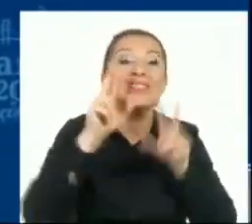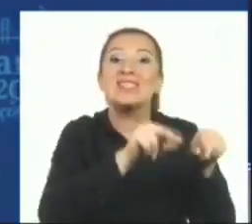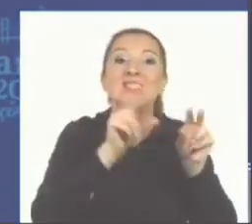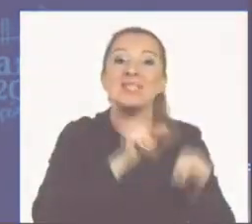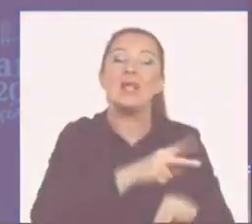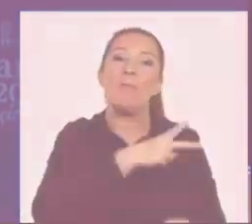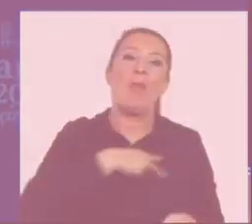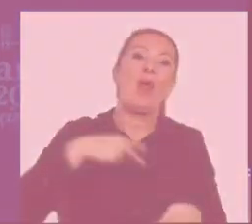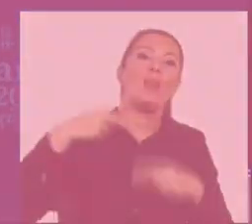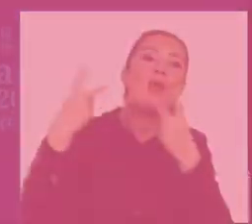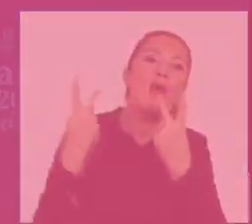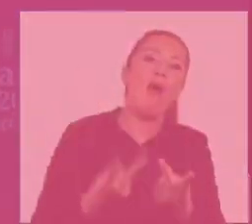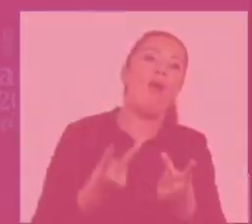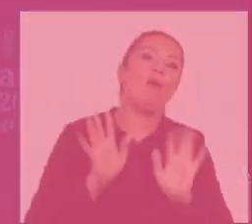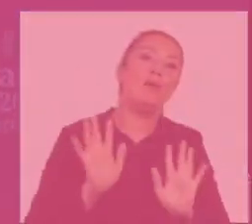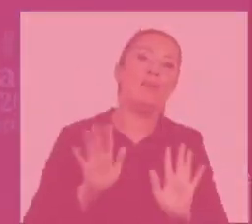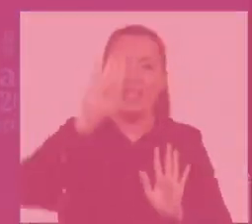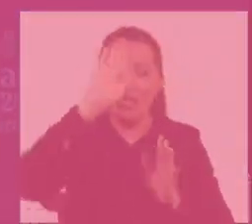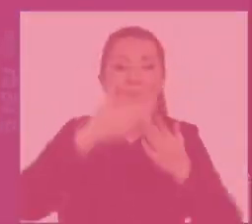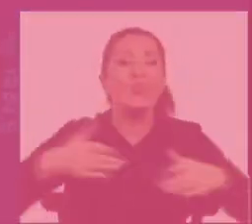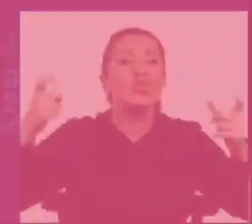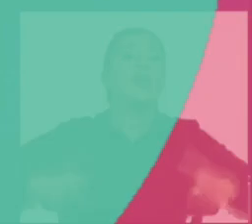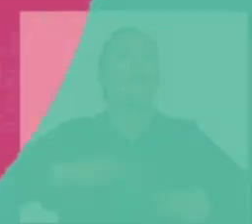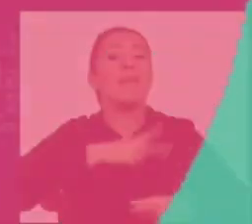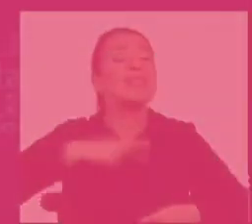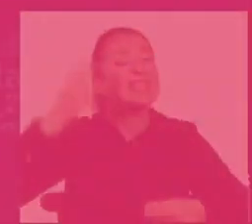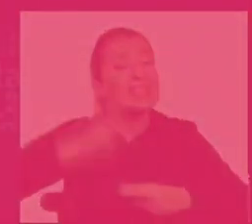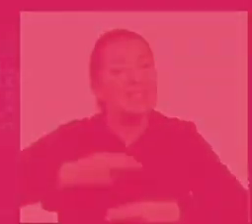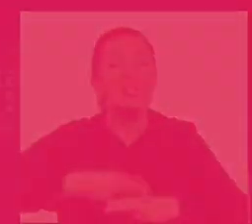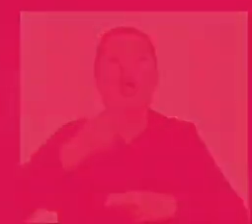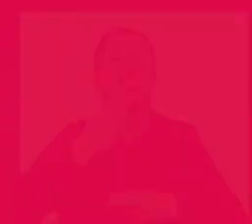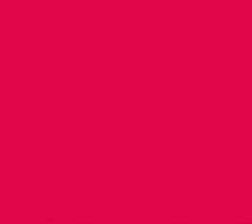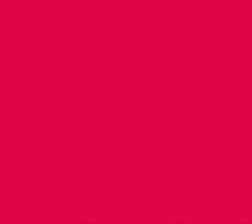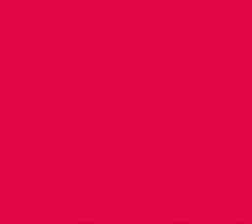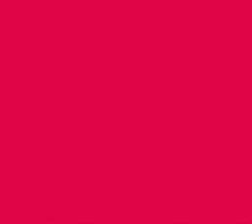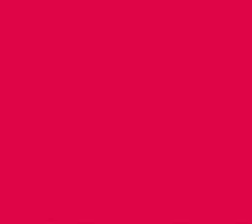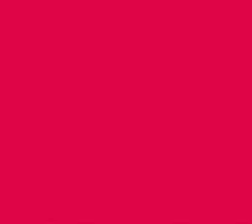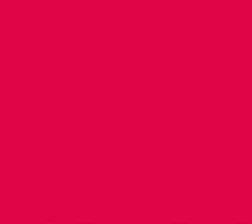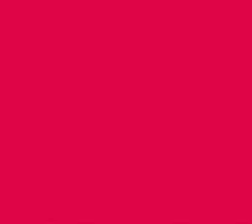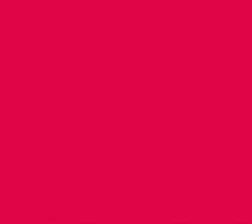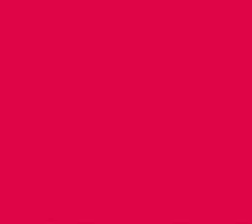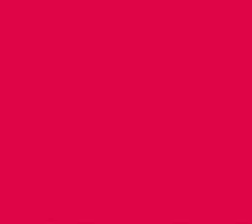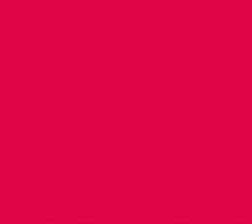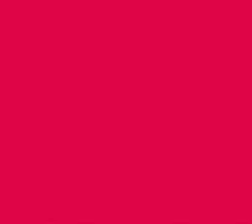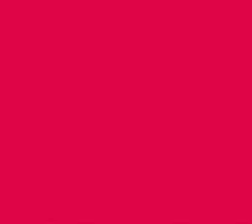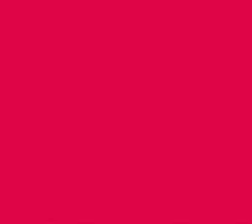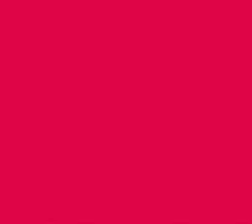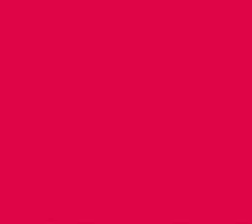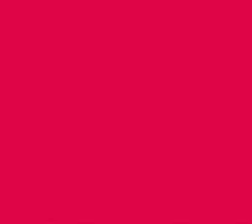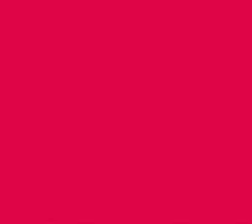Taahhüdümüz de var. İstanbul Büyükşehir Belediyesi. Hızlıca kadınlar için de, erkekler için de ayrı ayrı yurtlarını yapacak.